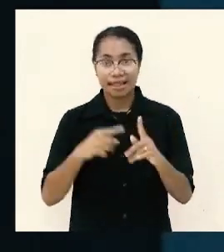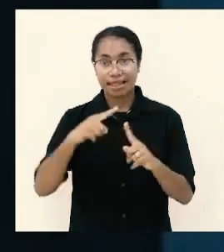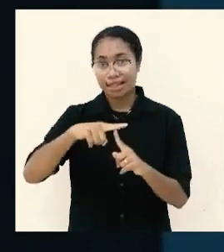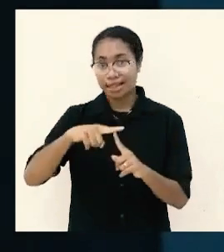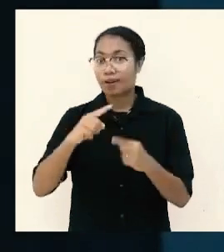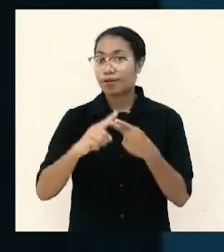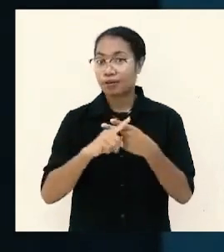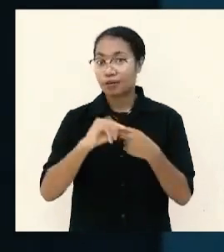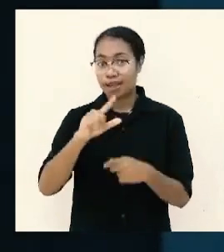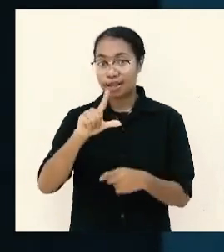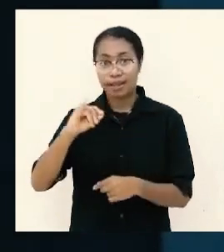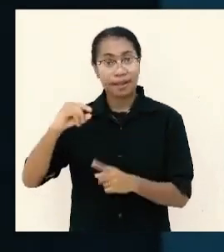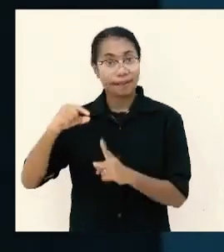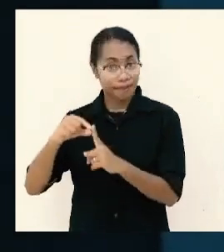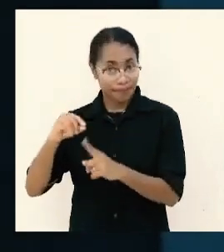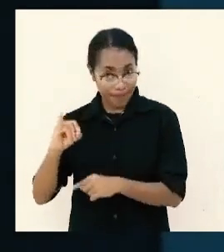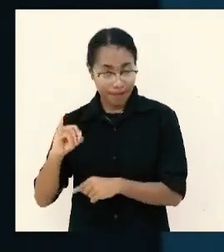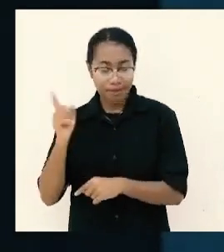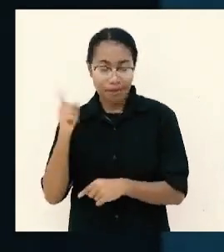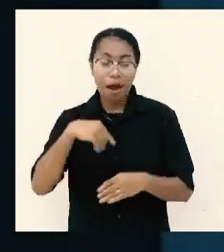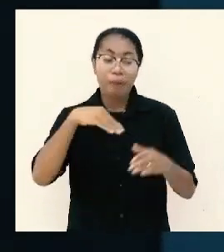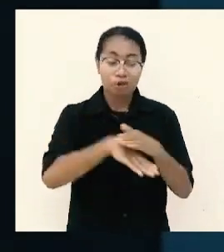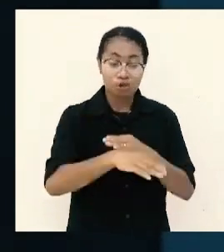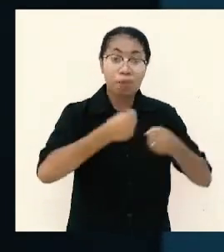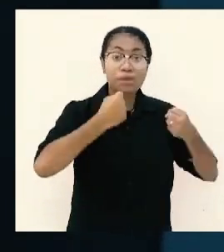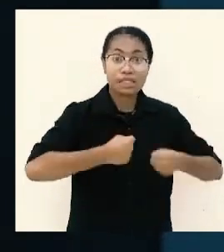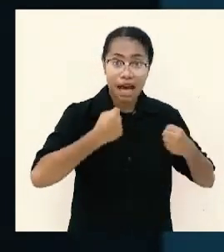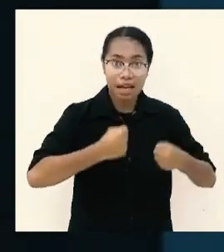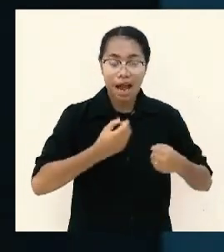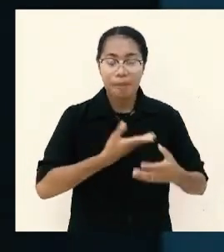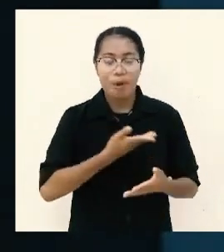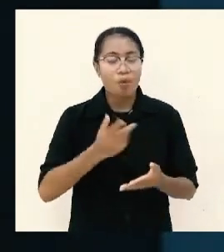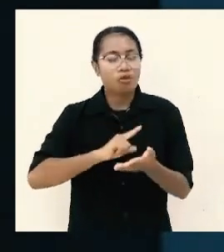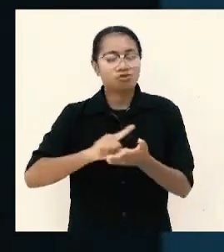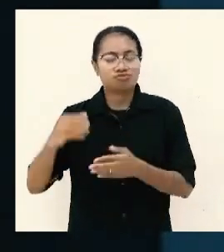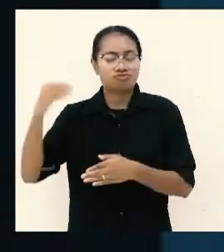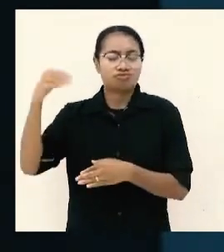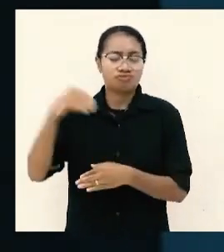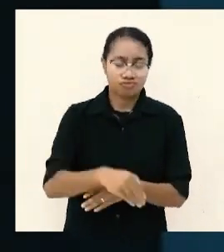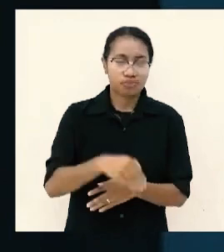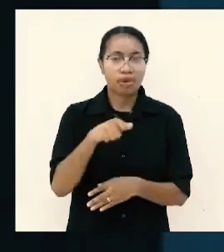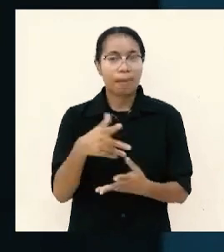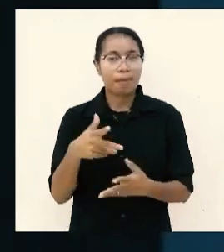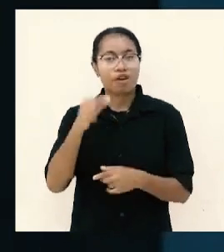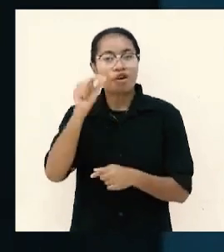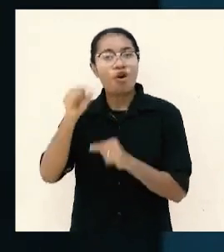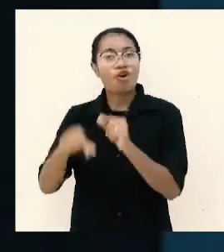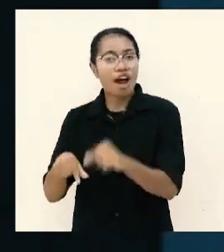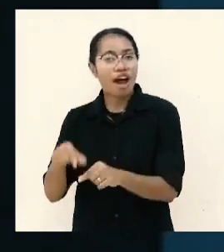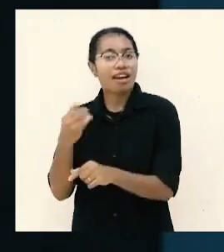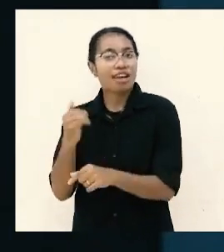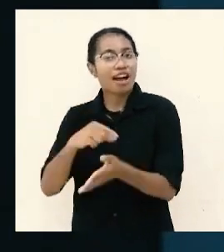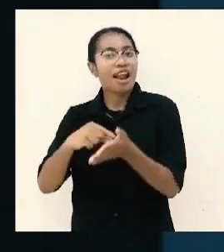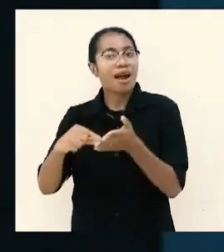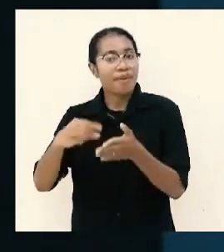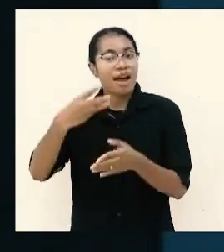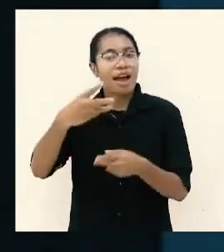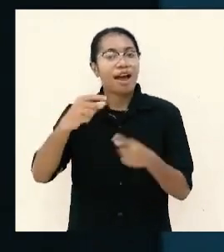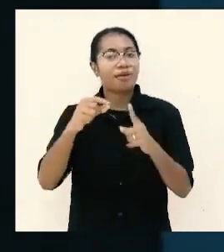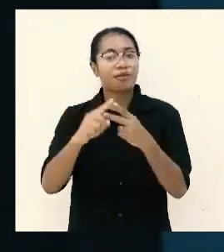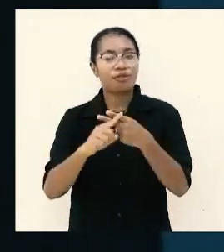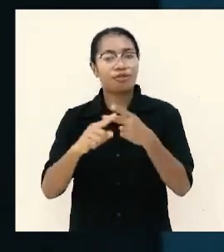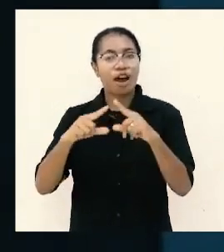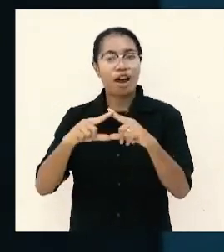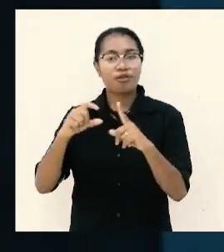berada di dalam penjara jemaat Filipi mengirimkan seorang dari antara mereka yang namanya Epaphroditus